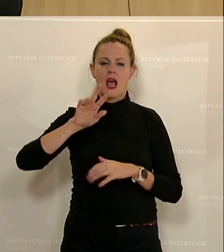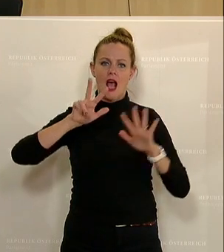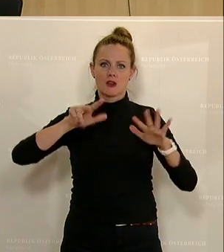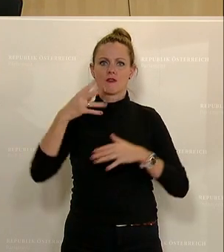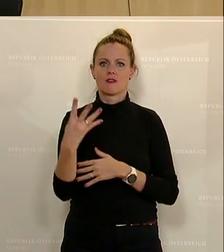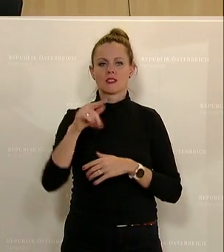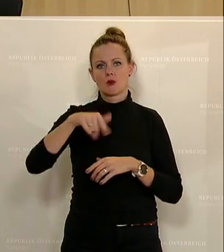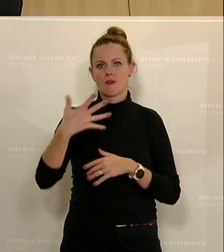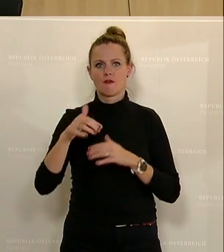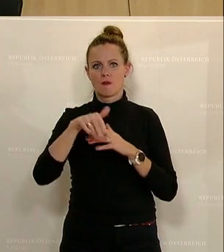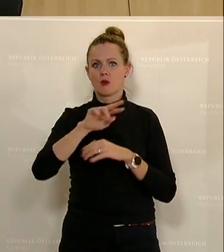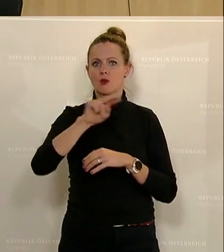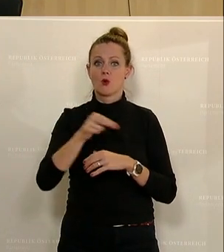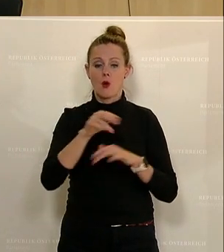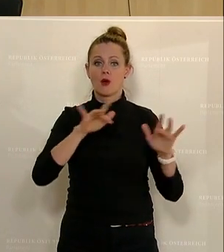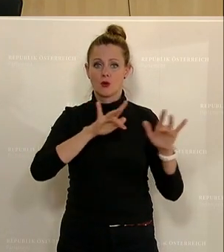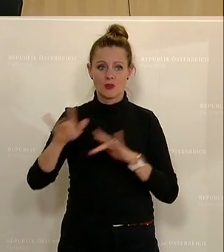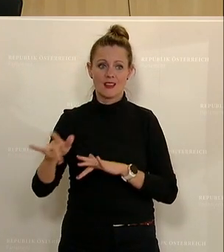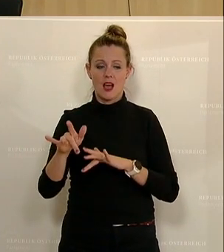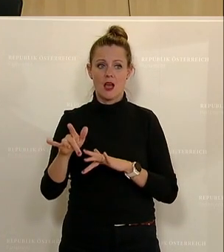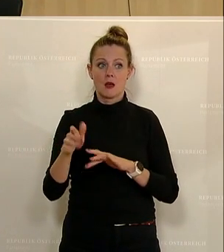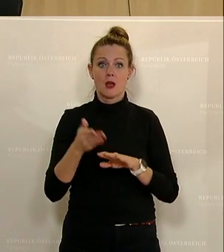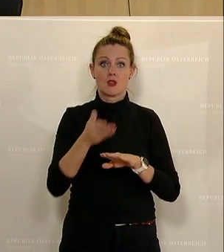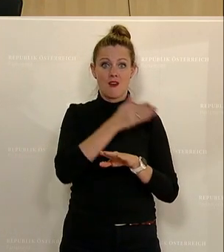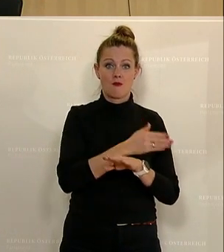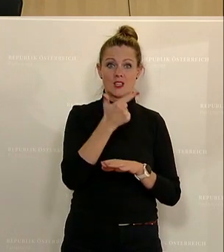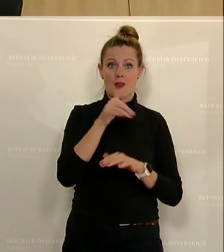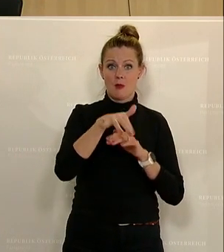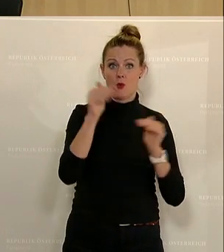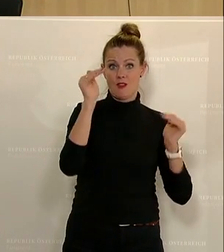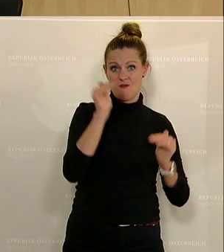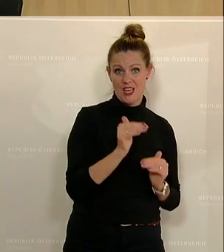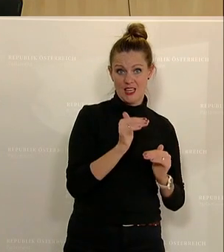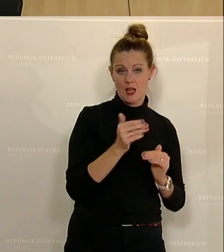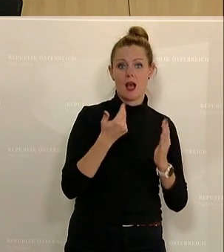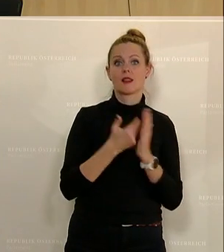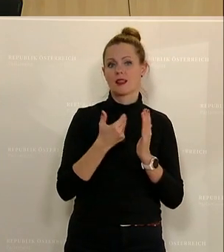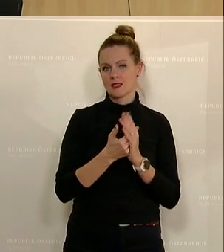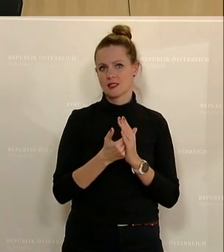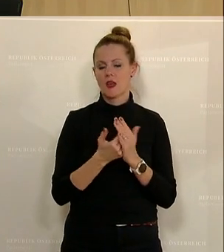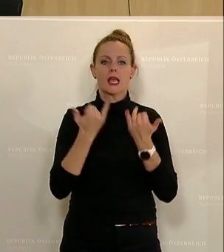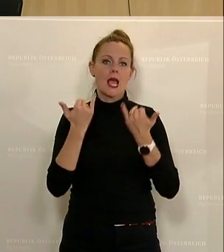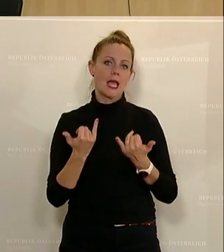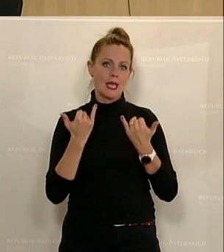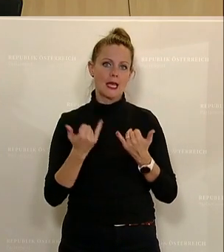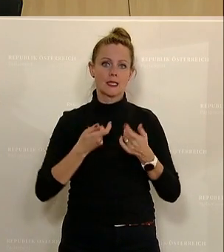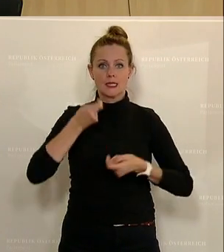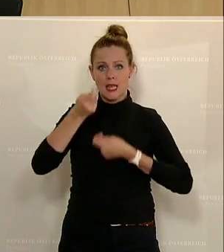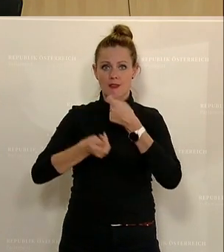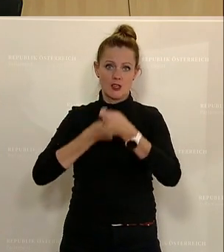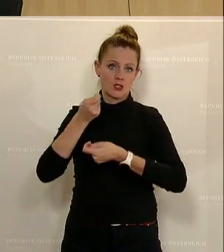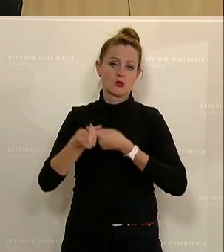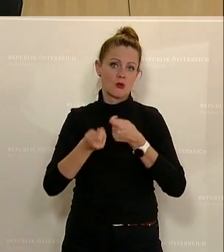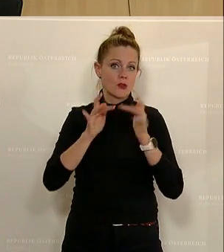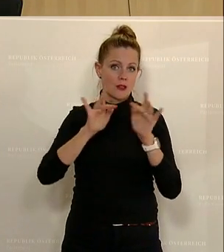Millionen Euro. Also das sind zwei Millionen mehr, als wir gehabt haben. Insofern, als wir die ganze Investition, wir gehabt haben,